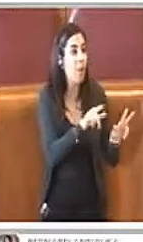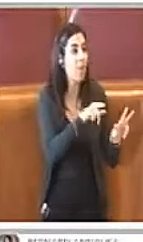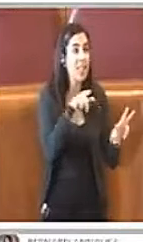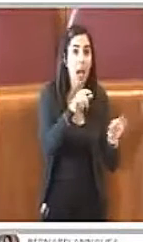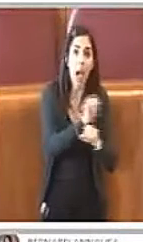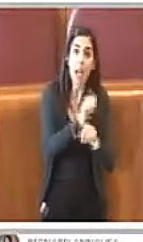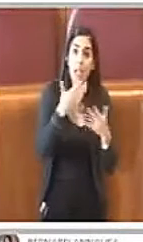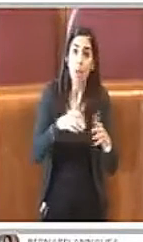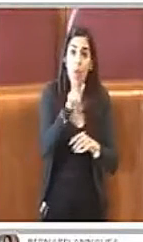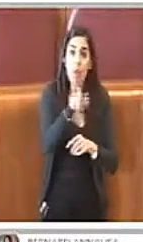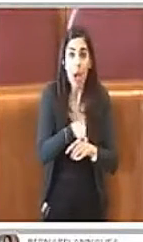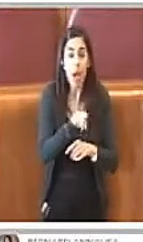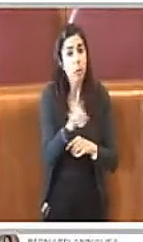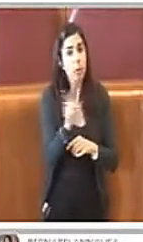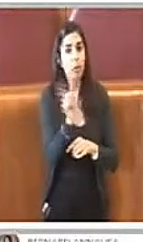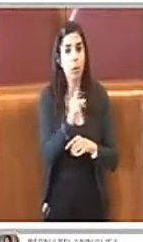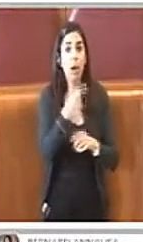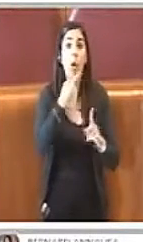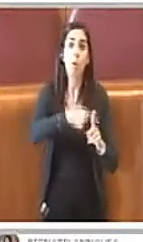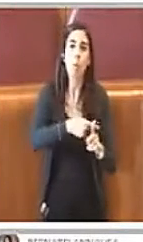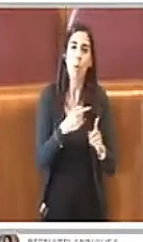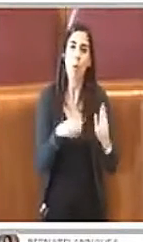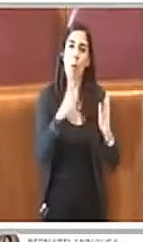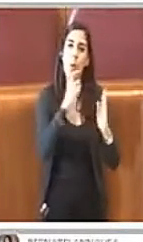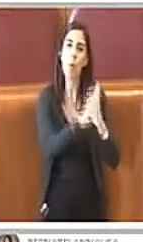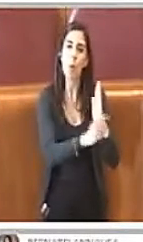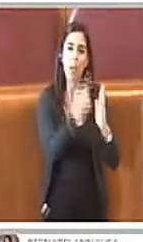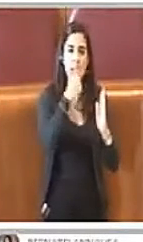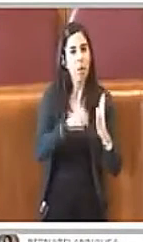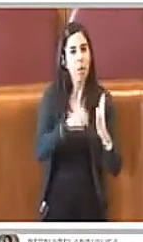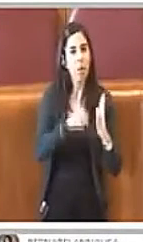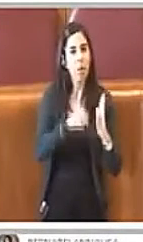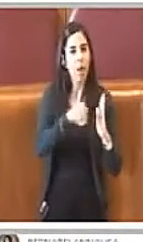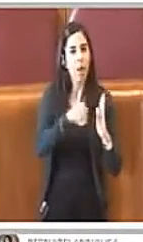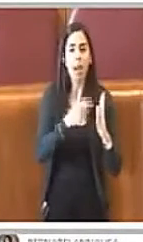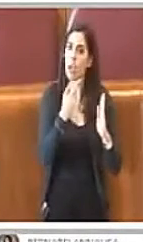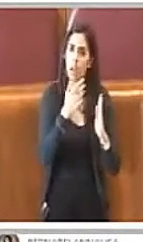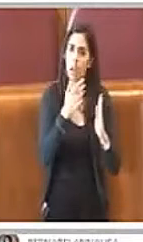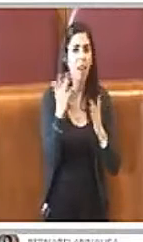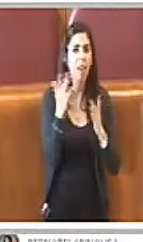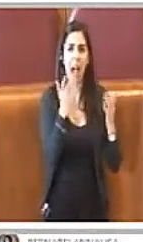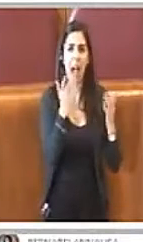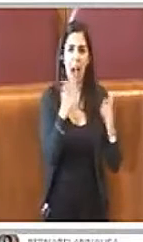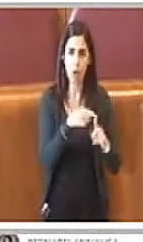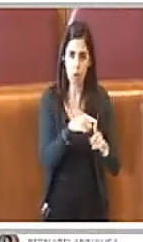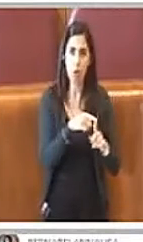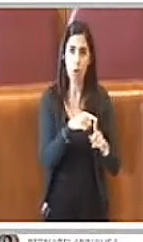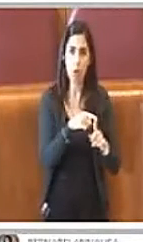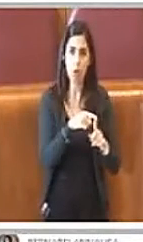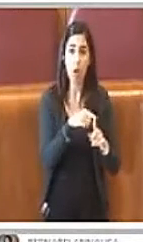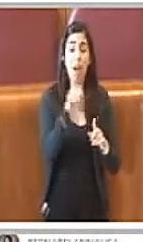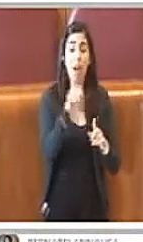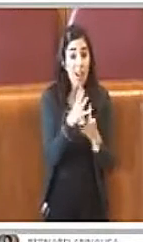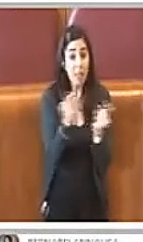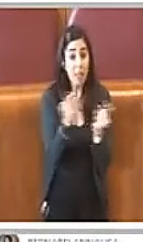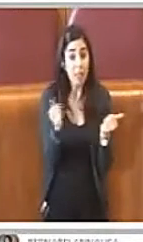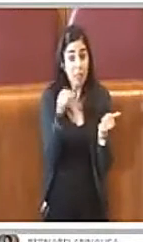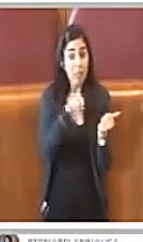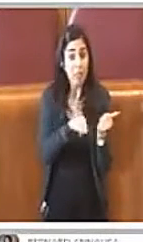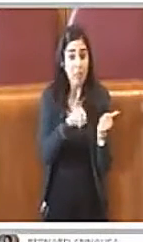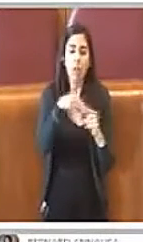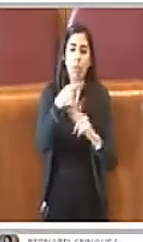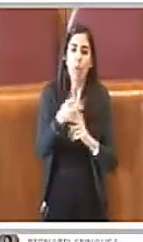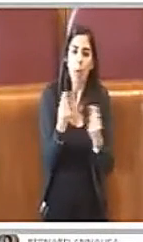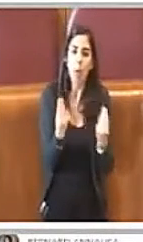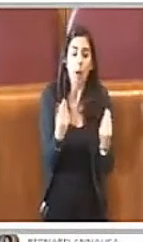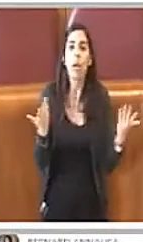stessi capi di imputazione erano molto vaghi. Nella maggioranza dei des aparecidos non si seppe mai nulla. Solo dopo